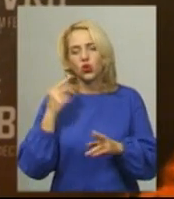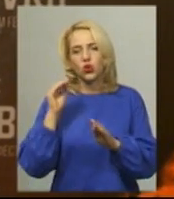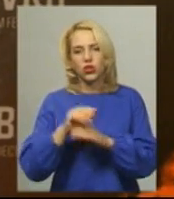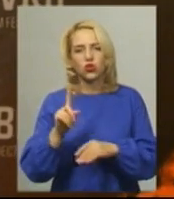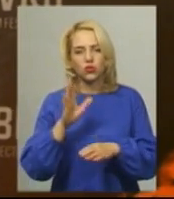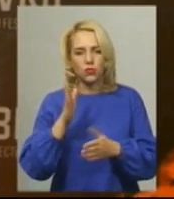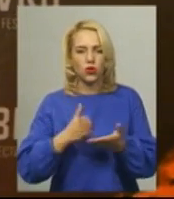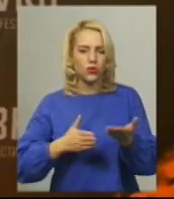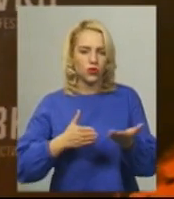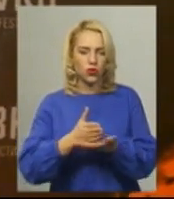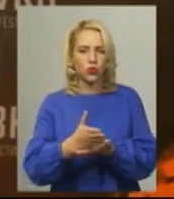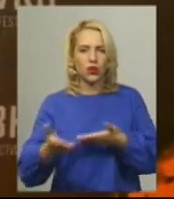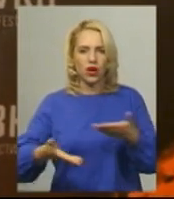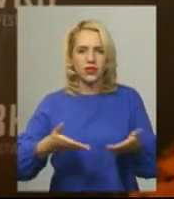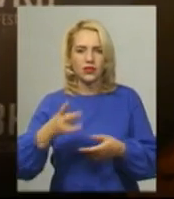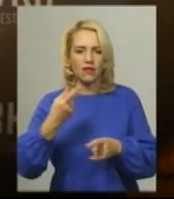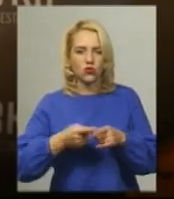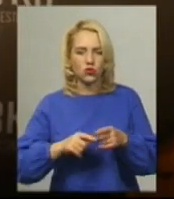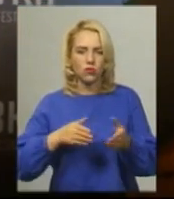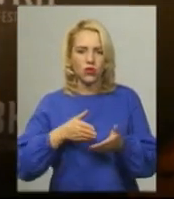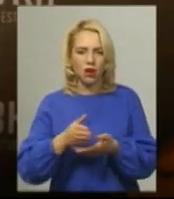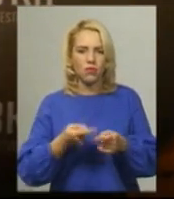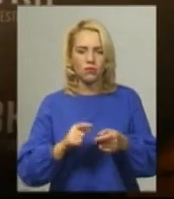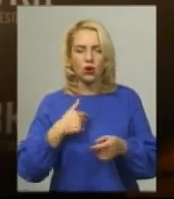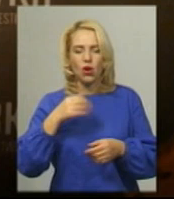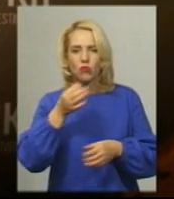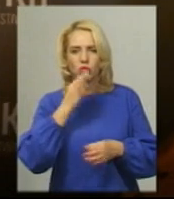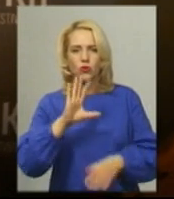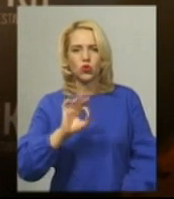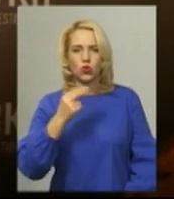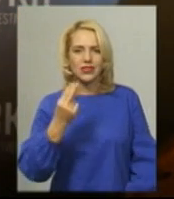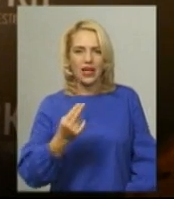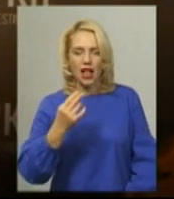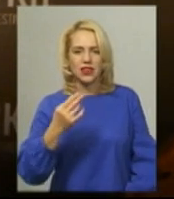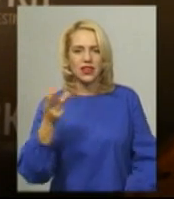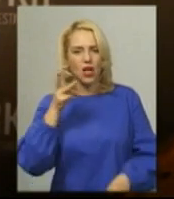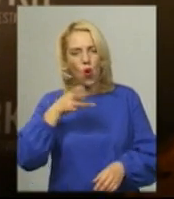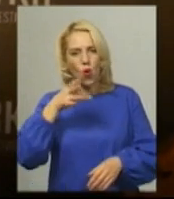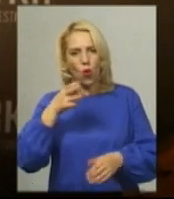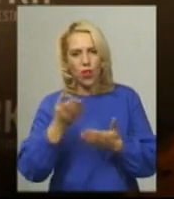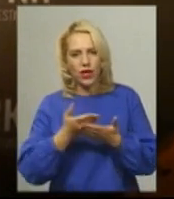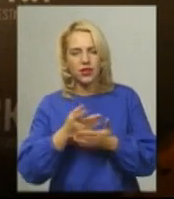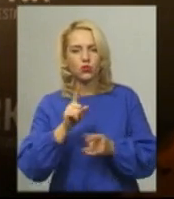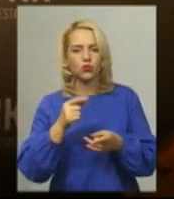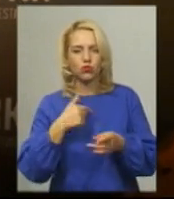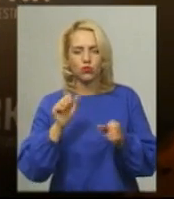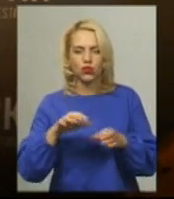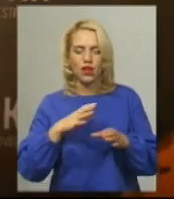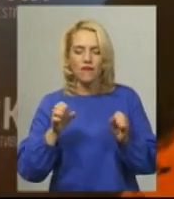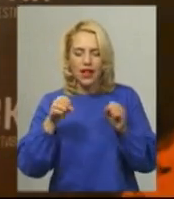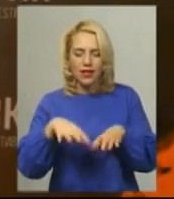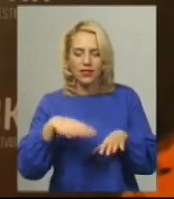у цьому ж напрямку. Мені дуже подобається знімати саме соціальні ролики, в них можна закласти без ніч